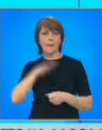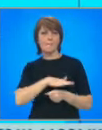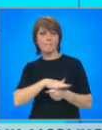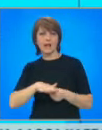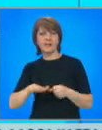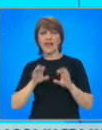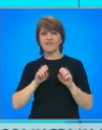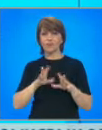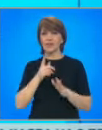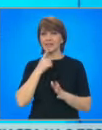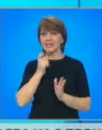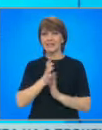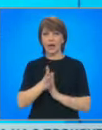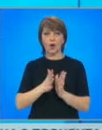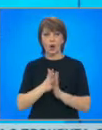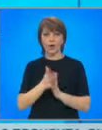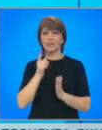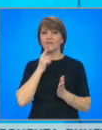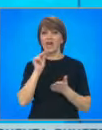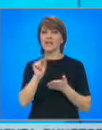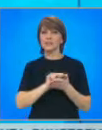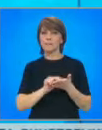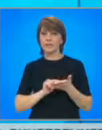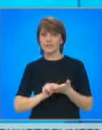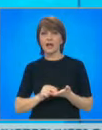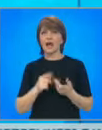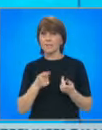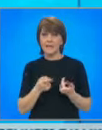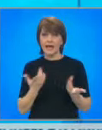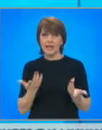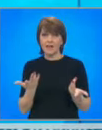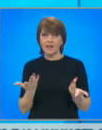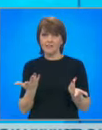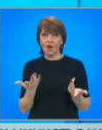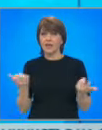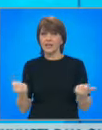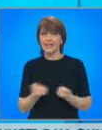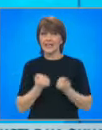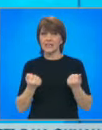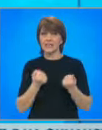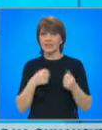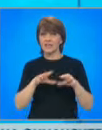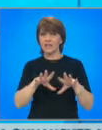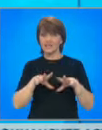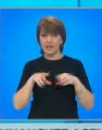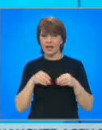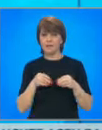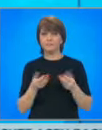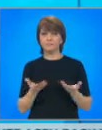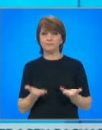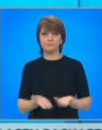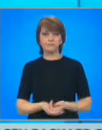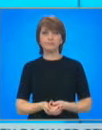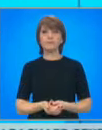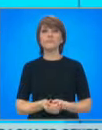информация за хората посочени в списъка, както и за това дали и какви действия са предприели, съгласно законовите им правомощия.